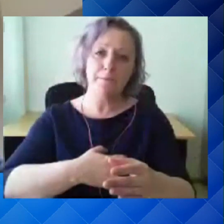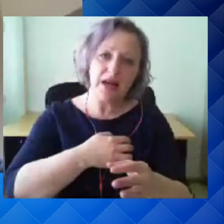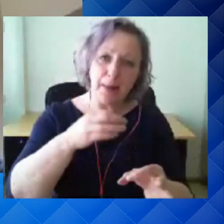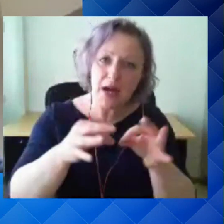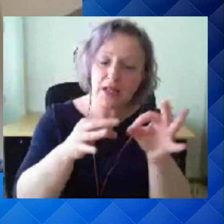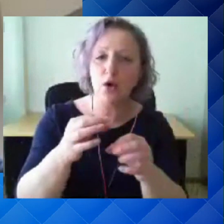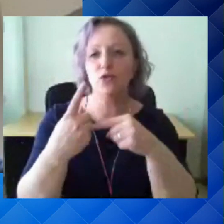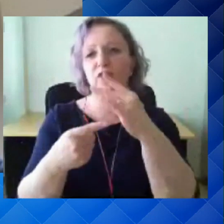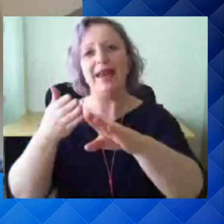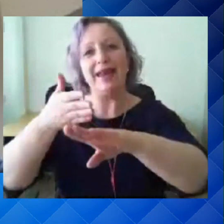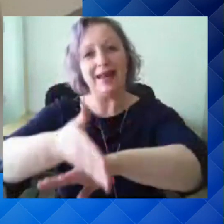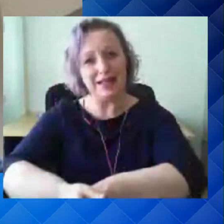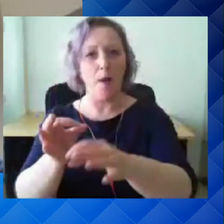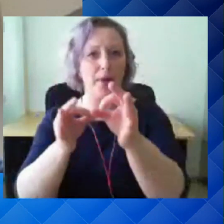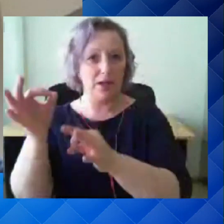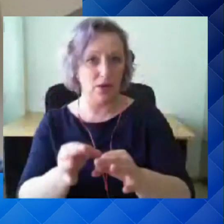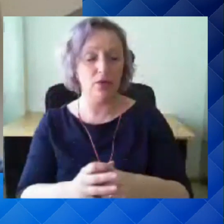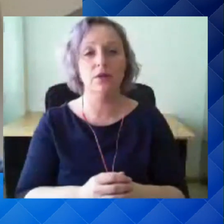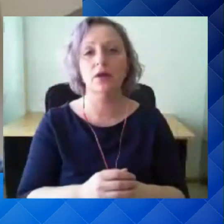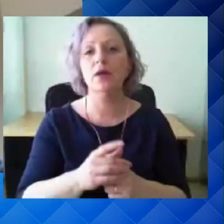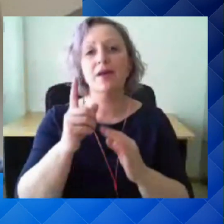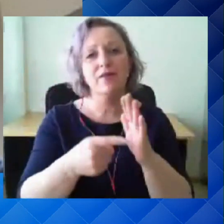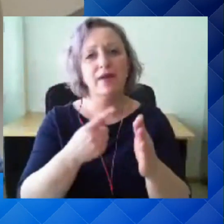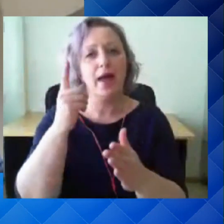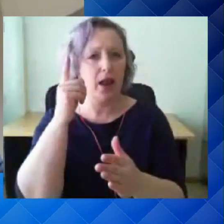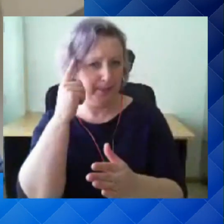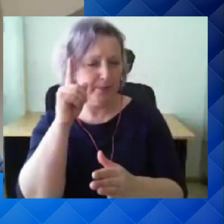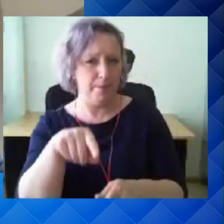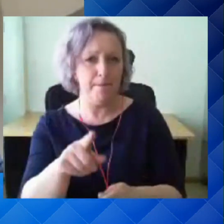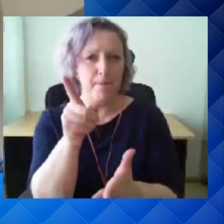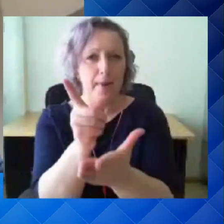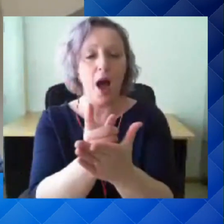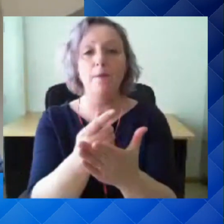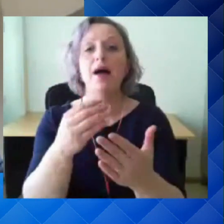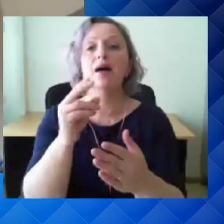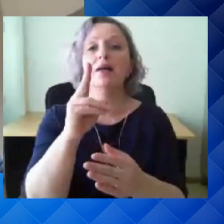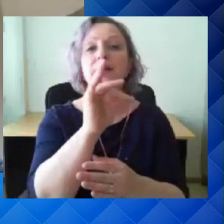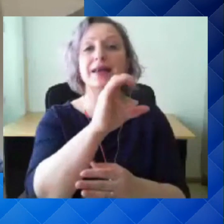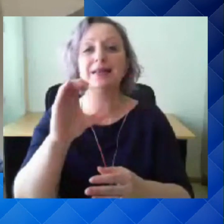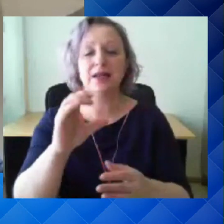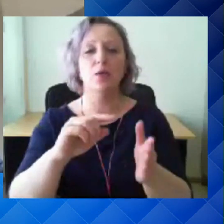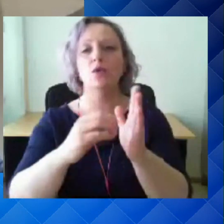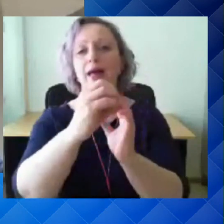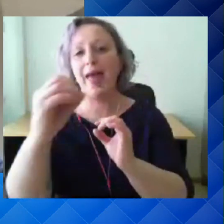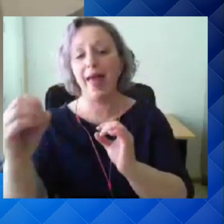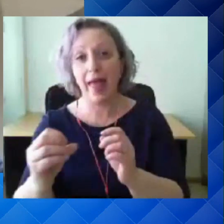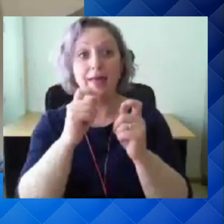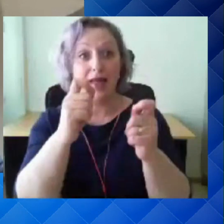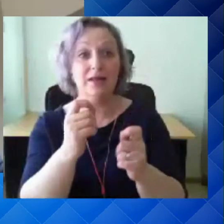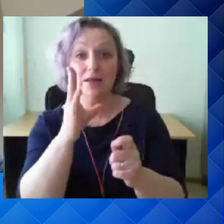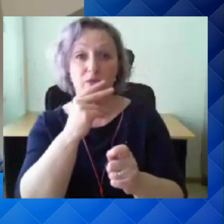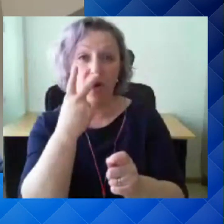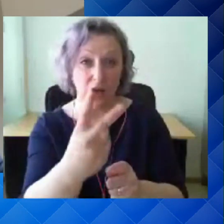silmast pidada, et need tänased näidiku vahemikud, mis seal kriise e-lehel avadatud on, need on esialgsed ja viitavad